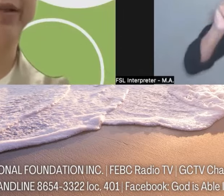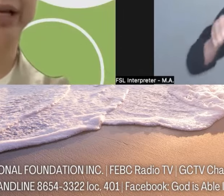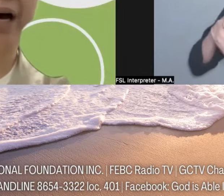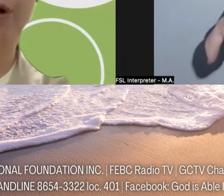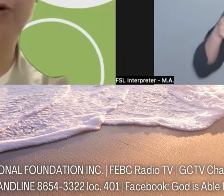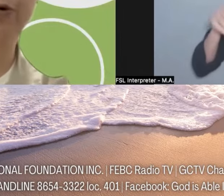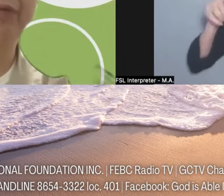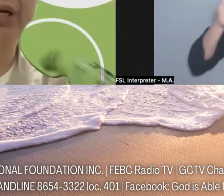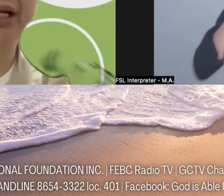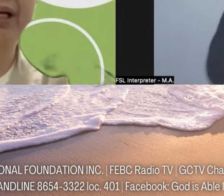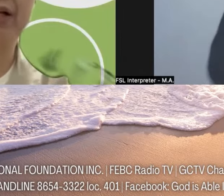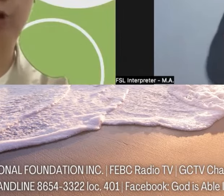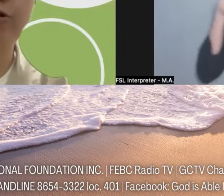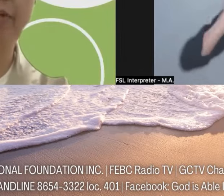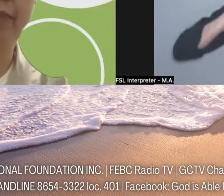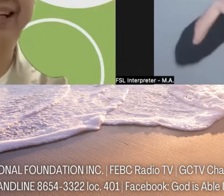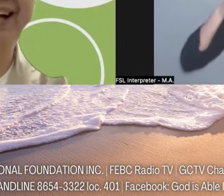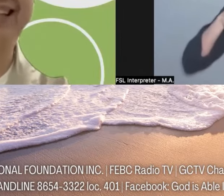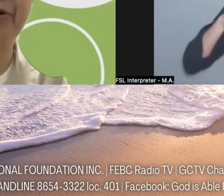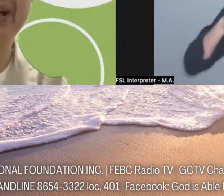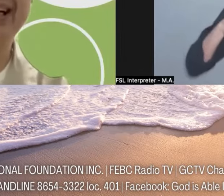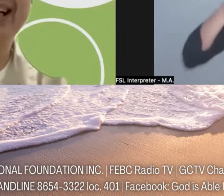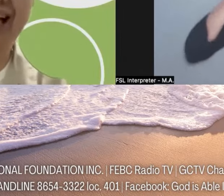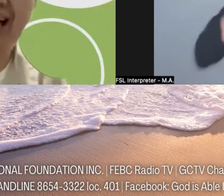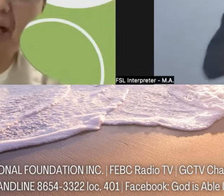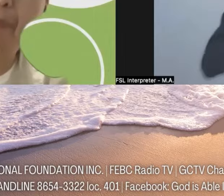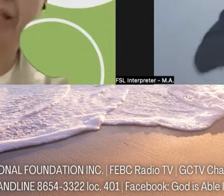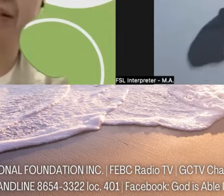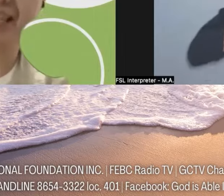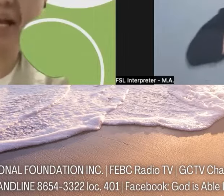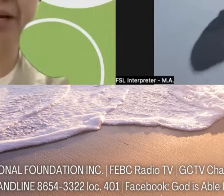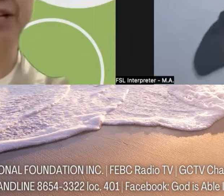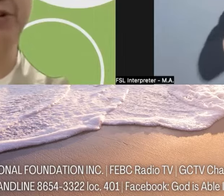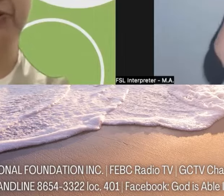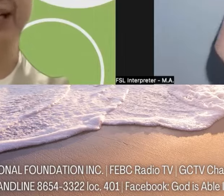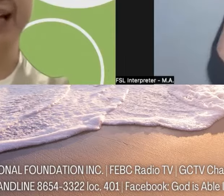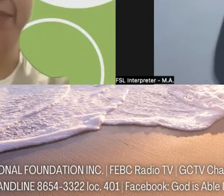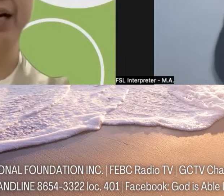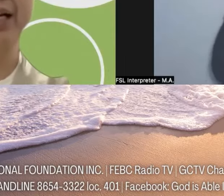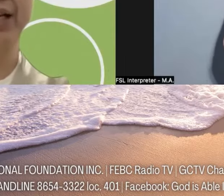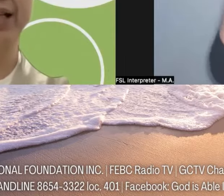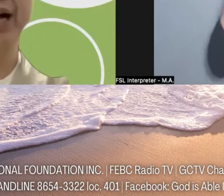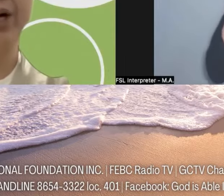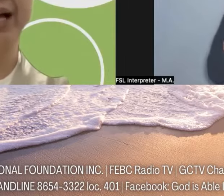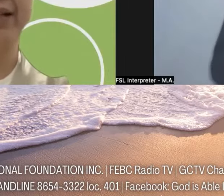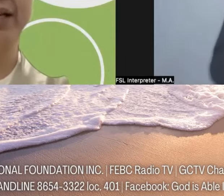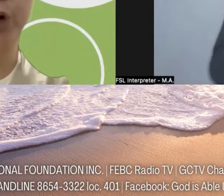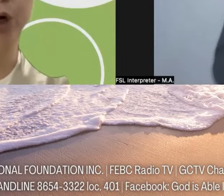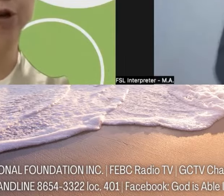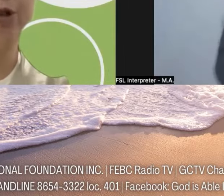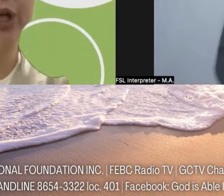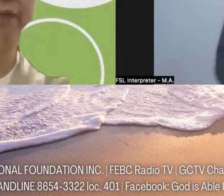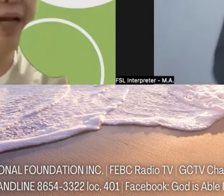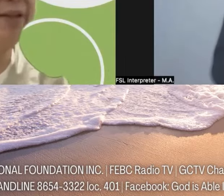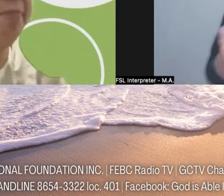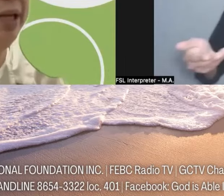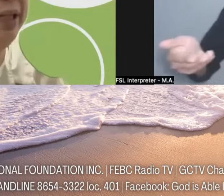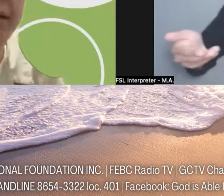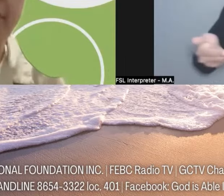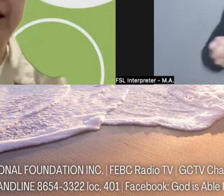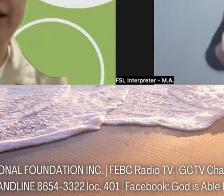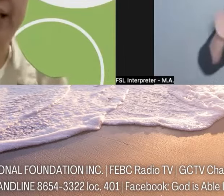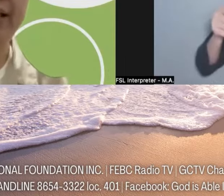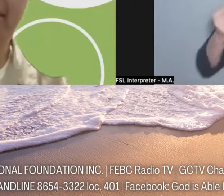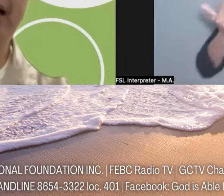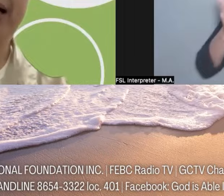Able ay tinawag at piniga ng Diyos ng pagkakataon na akapin kasama ninyo ang mga tinatawag nating persons affected by